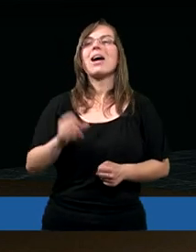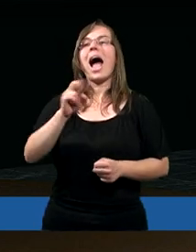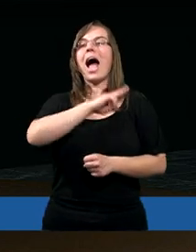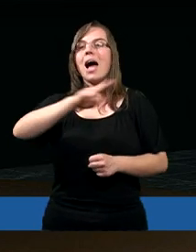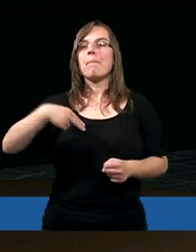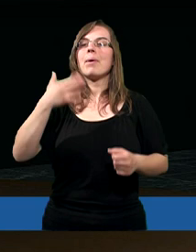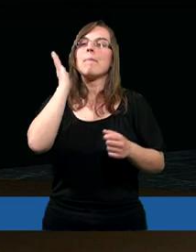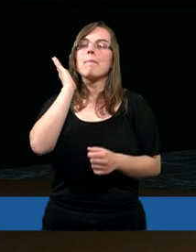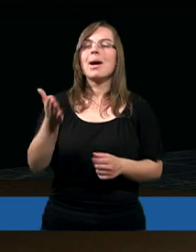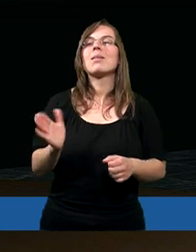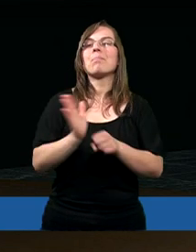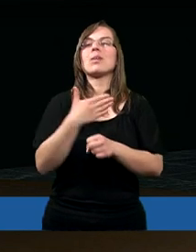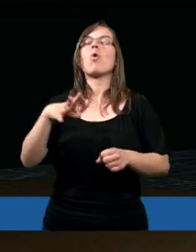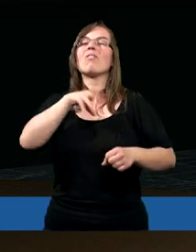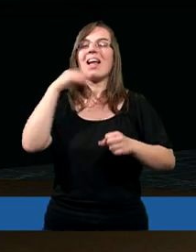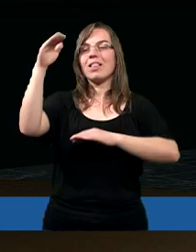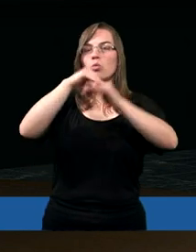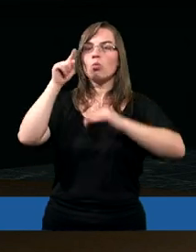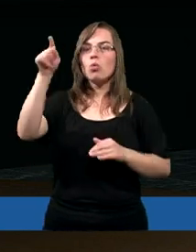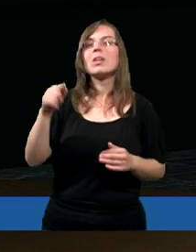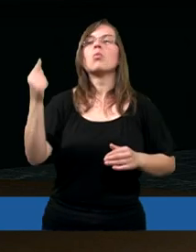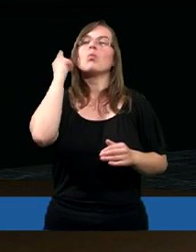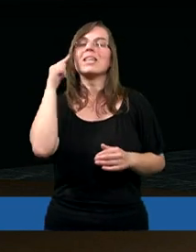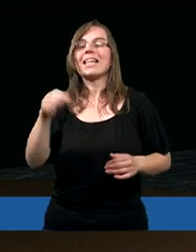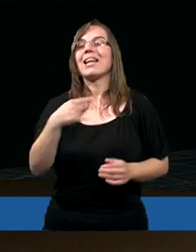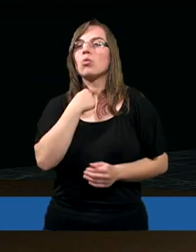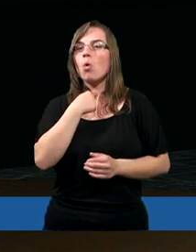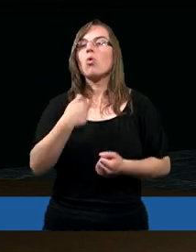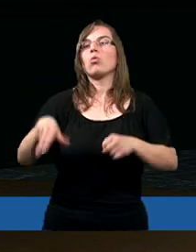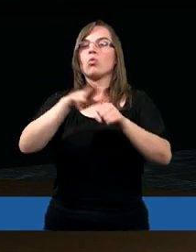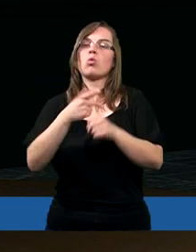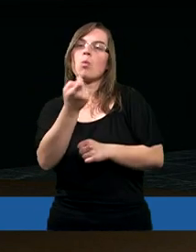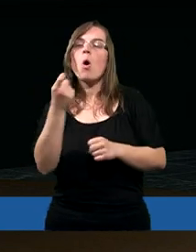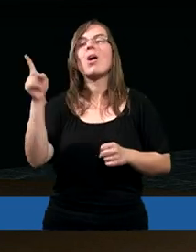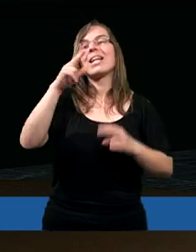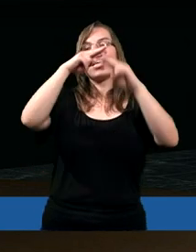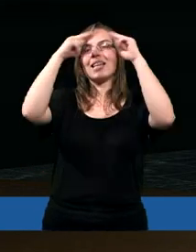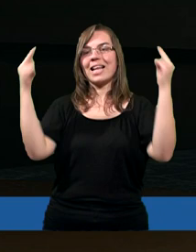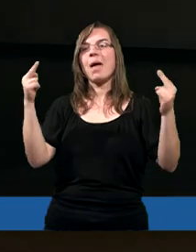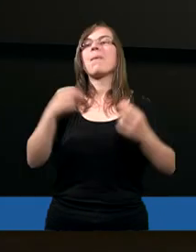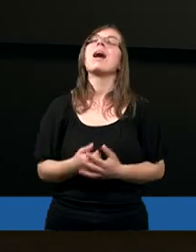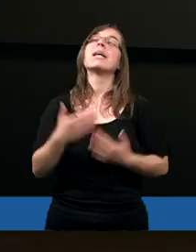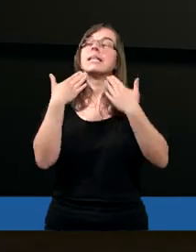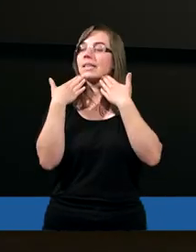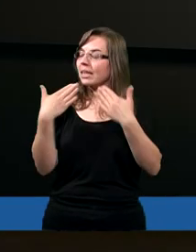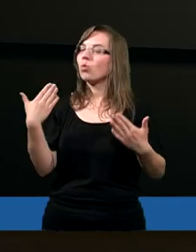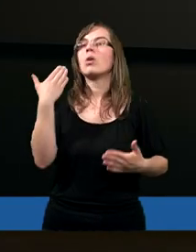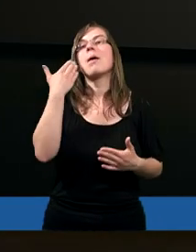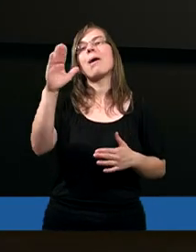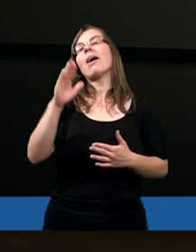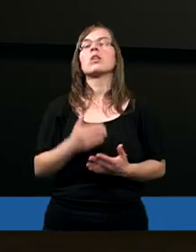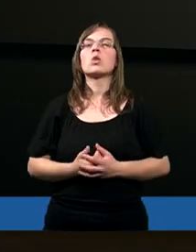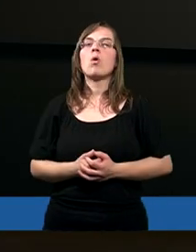A my, będąc z Nim na Świętej Górze, usłyszeliśmy ten głos, który pochodził z nieba. Dziękuję bardzo.